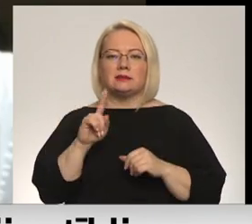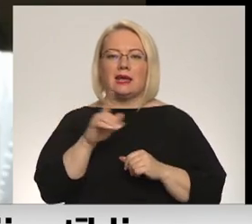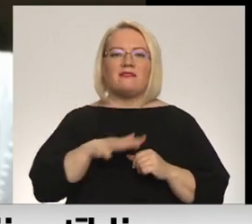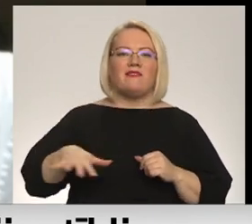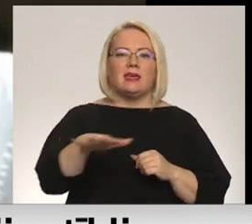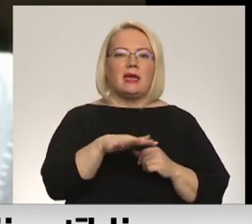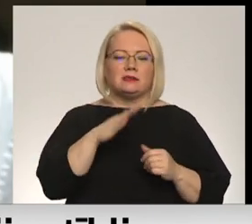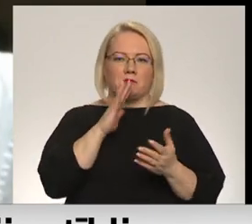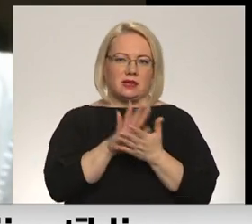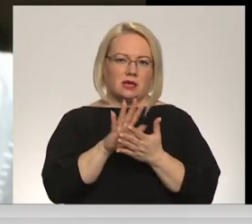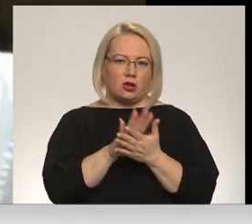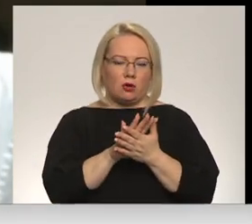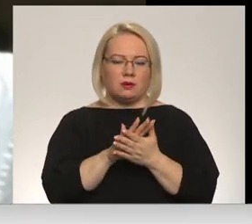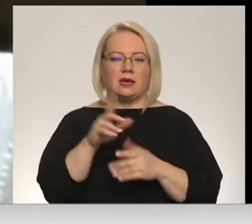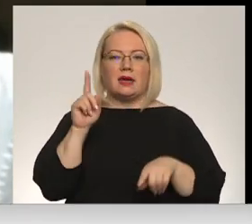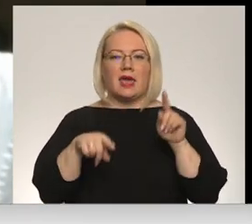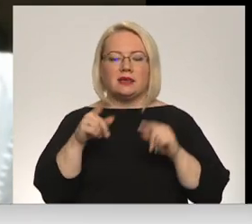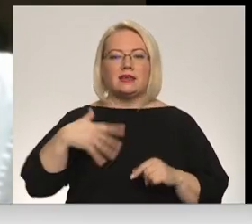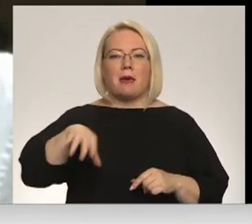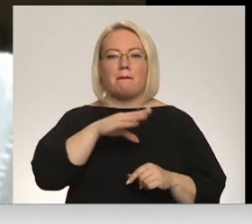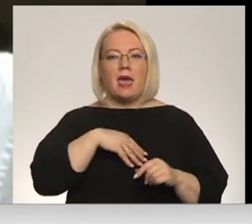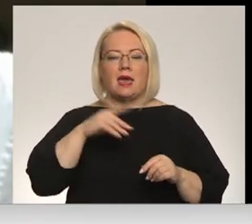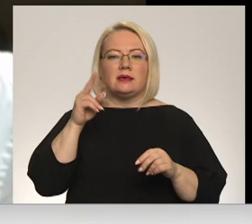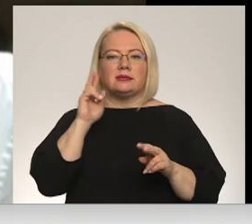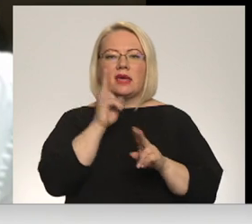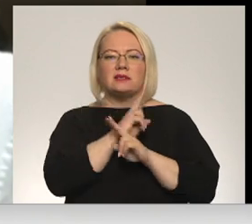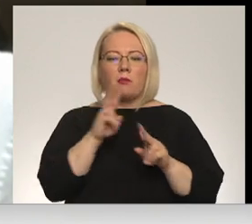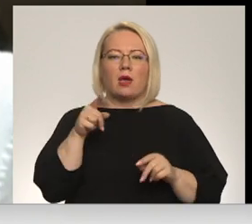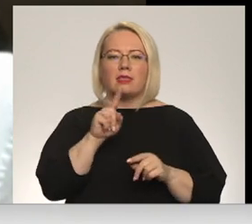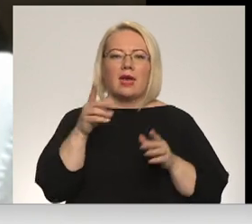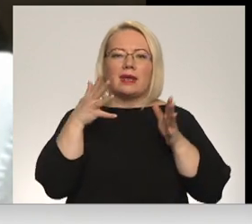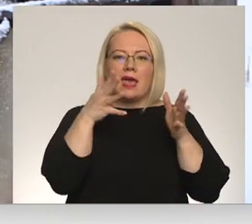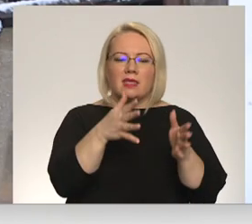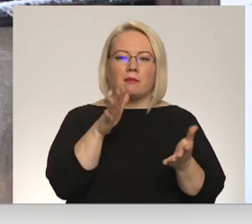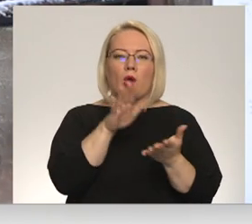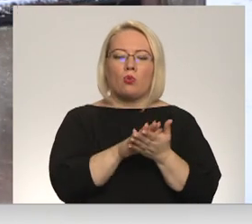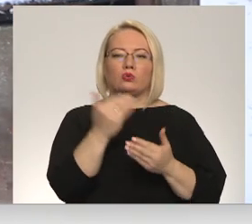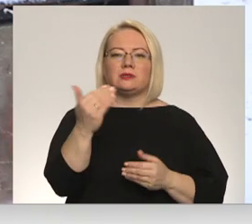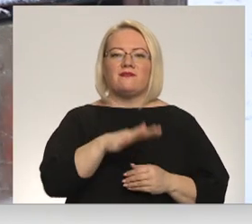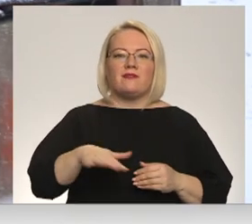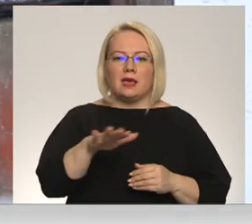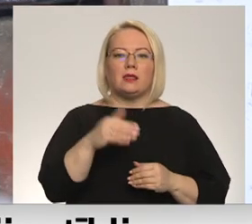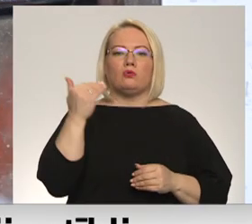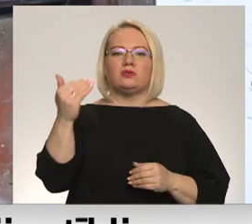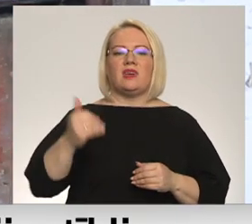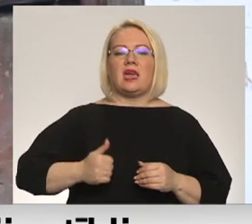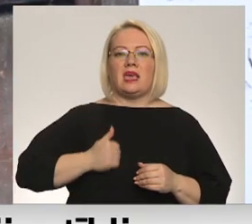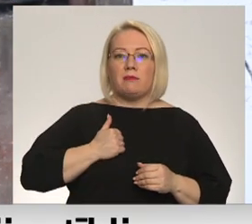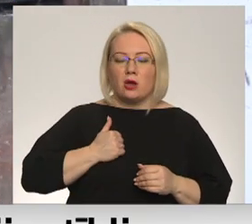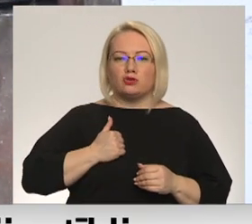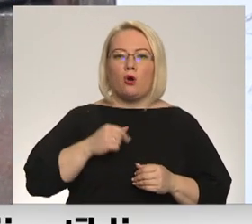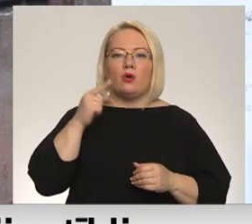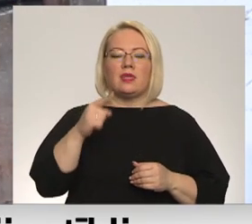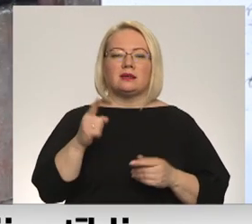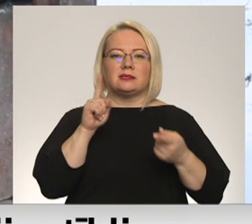Arī tas, ko bieži vien mēs neapzināmies, ka tā ir ietekmi ne tikai uz vidi, bet arī uz pašu šo īpašnieku, uz viņa īpašumu. Un tā ir skaitā ne